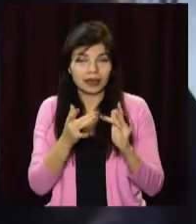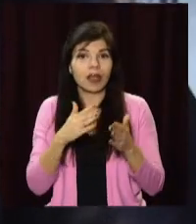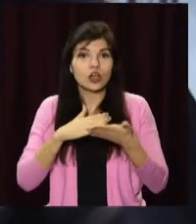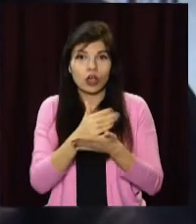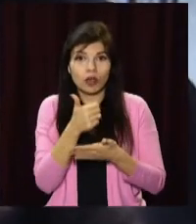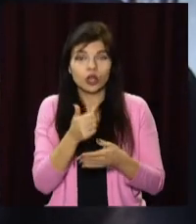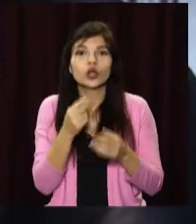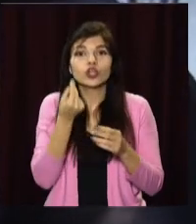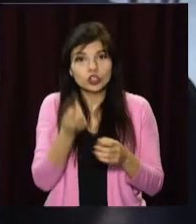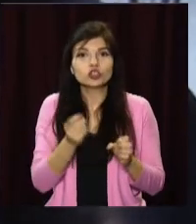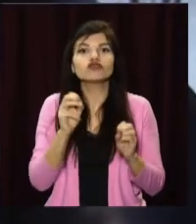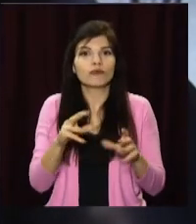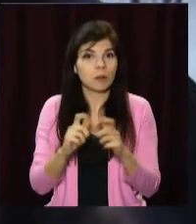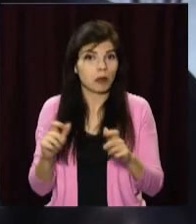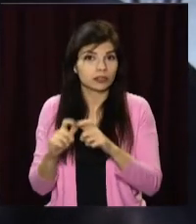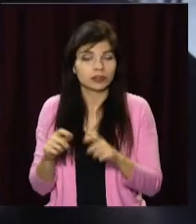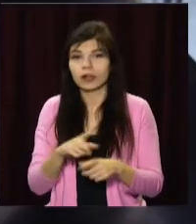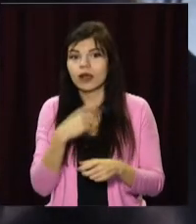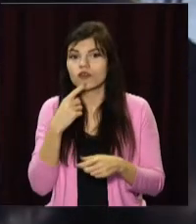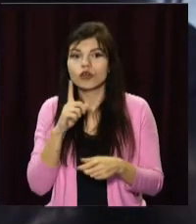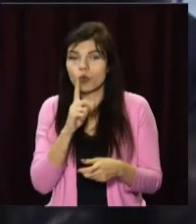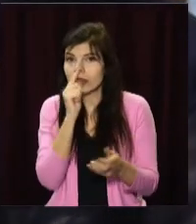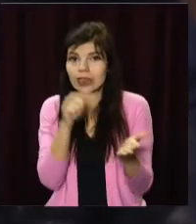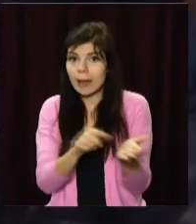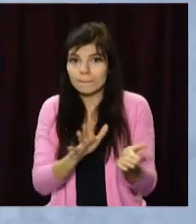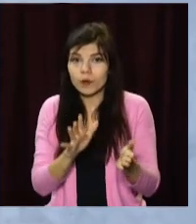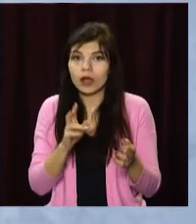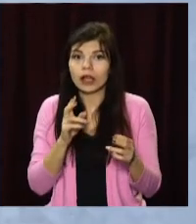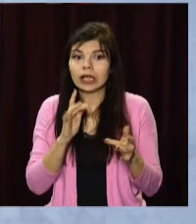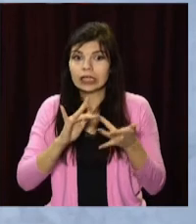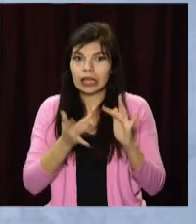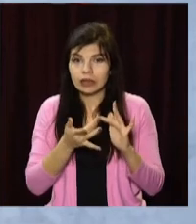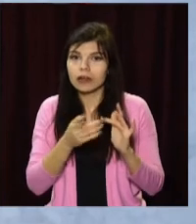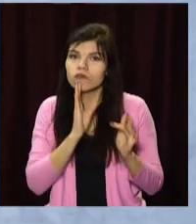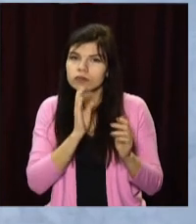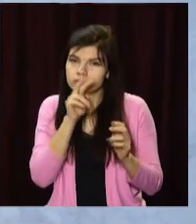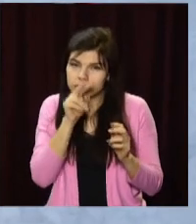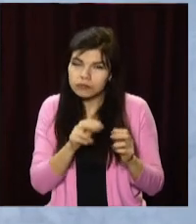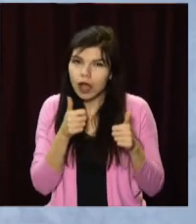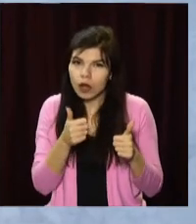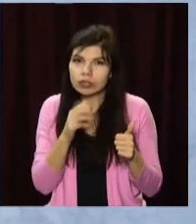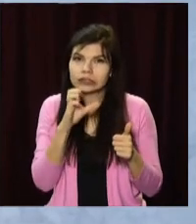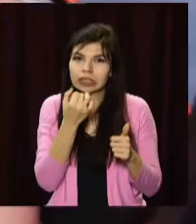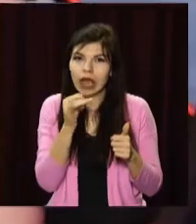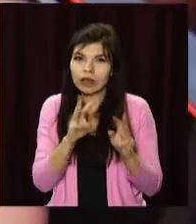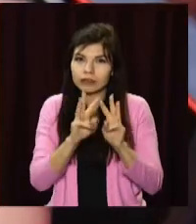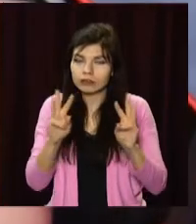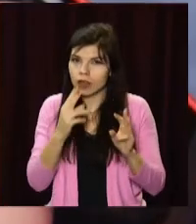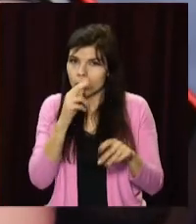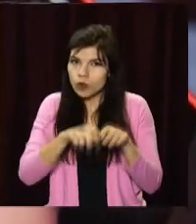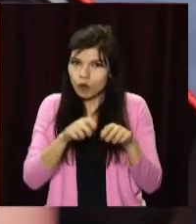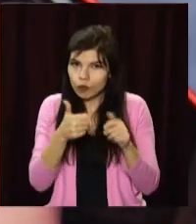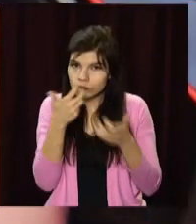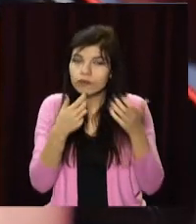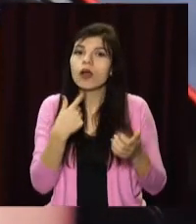інтернеті. Качество просто хороше. І намного дешевле, ніж в магазинах. Каже, аби не втрапити на інтернет-шахраїв, дівчина